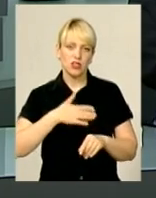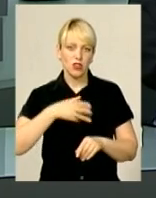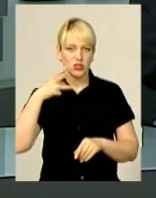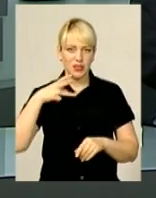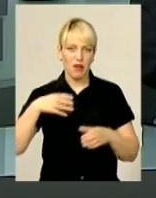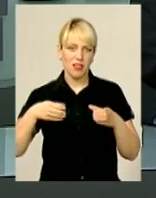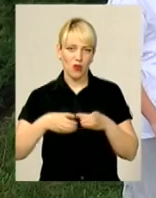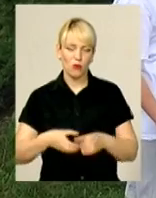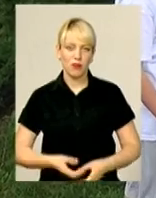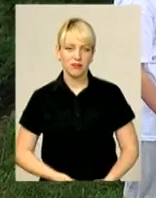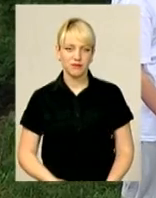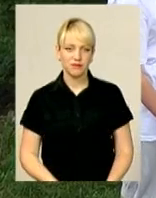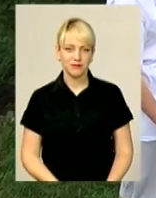група.